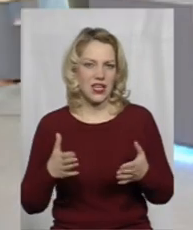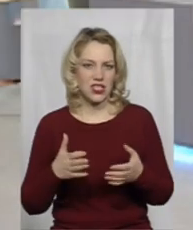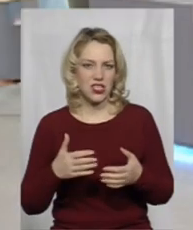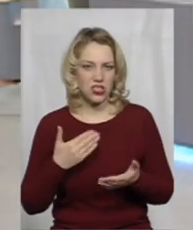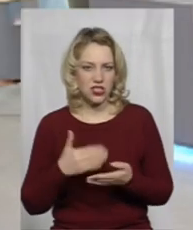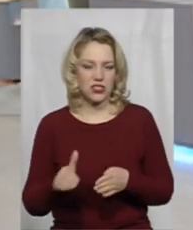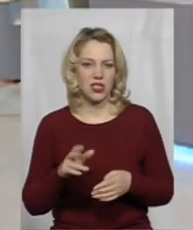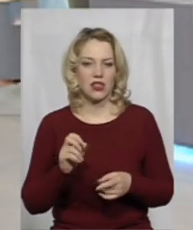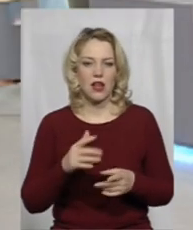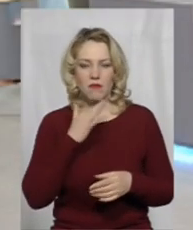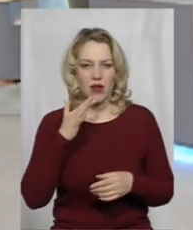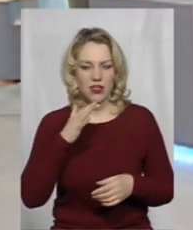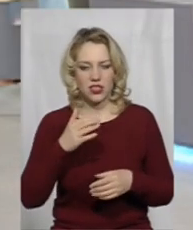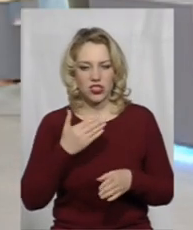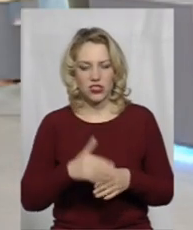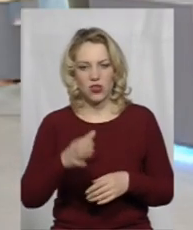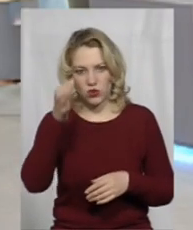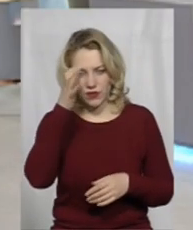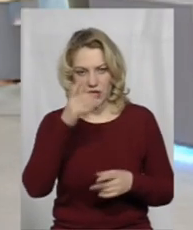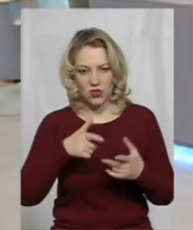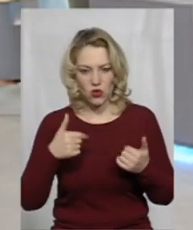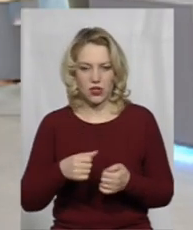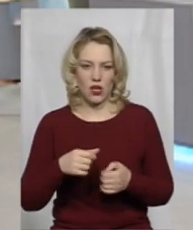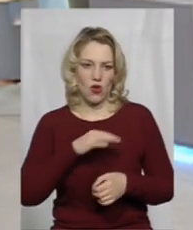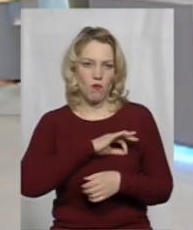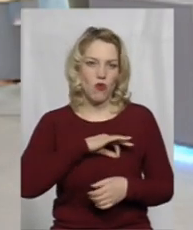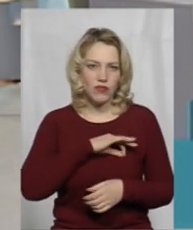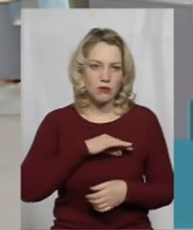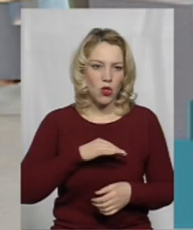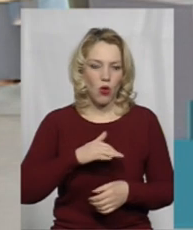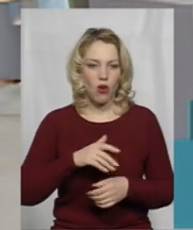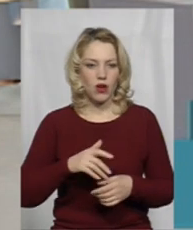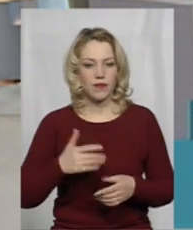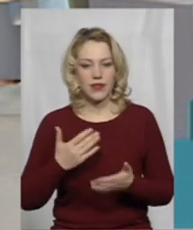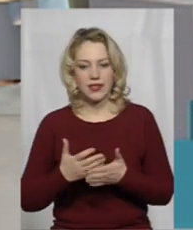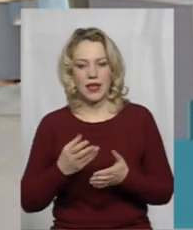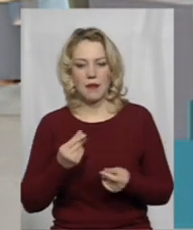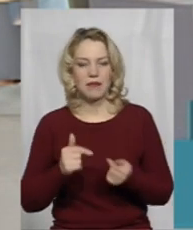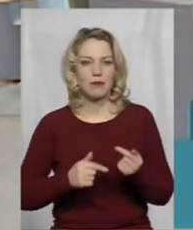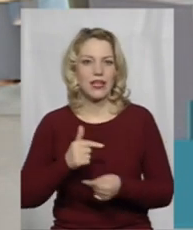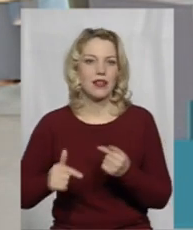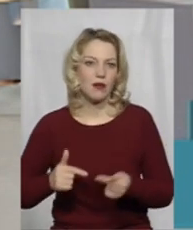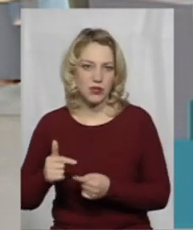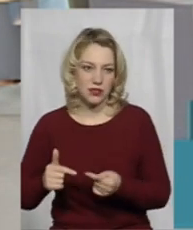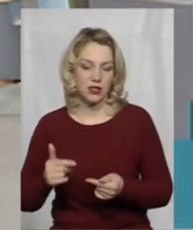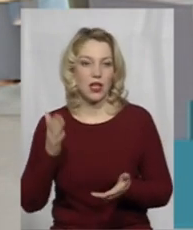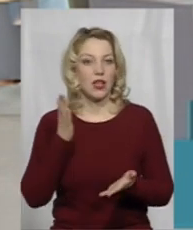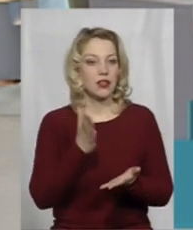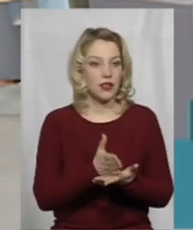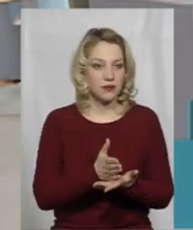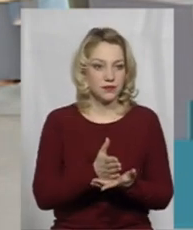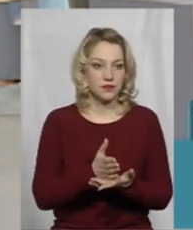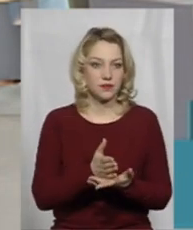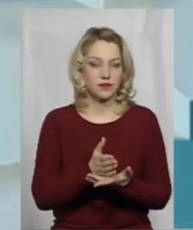є освітянських організацій, профспілок освітянських. Є підприємці, є